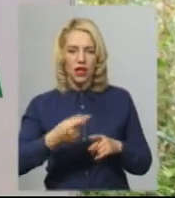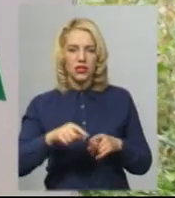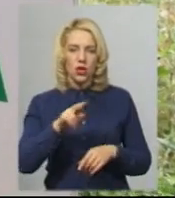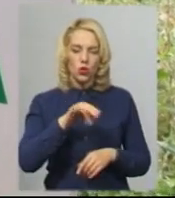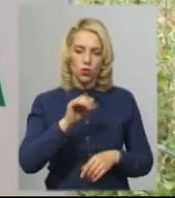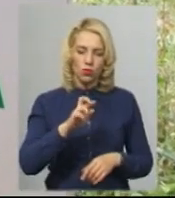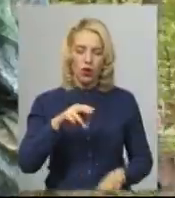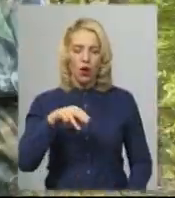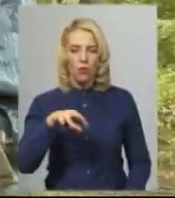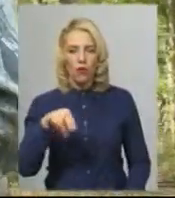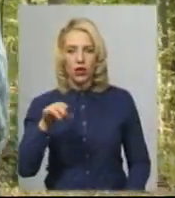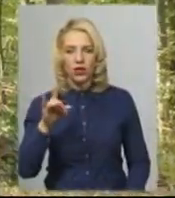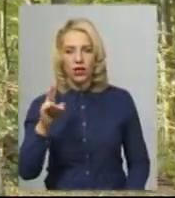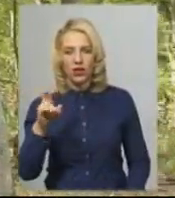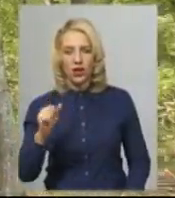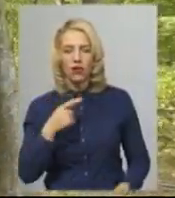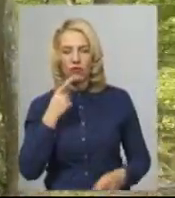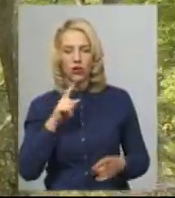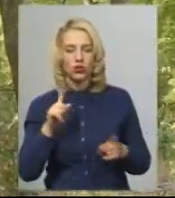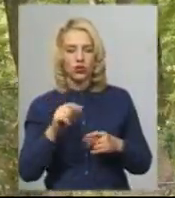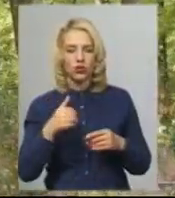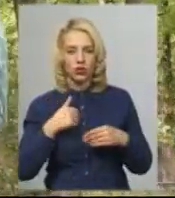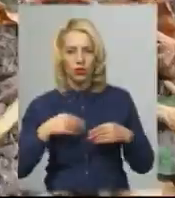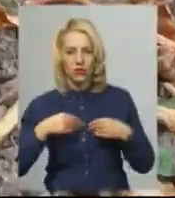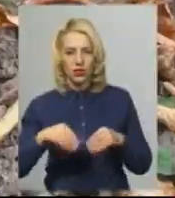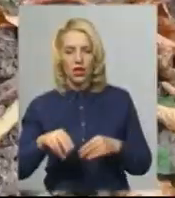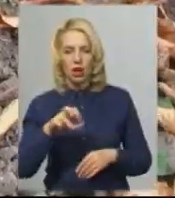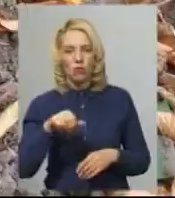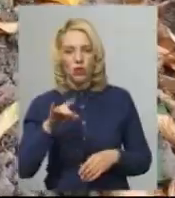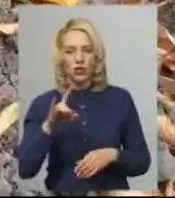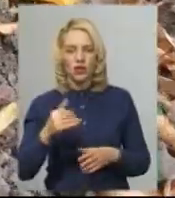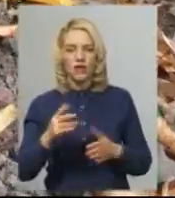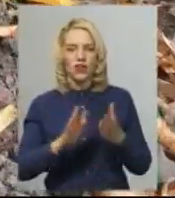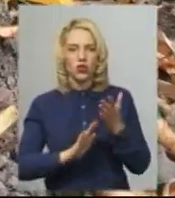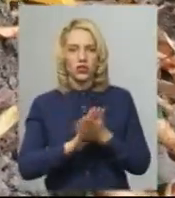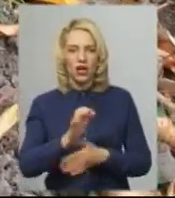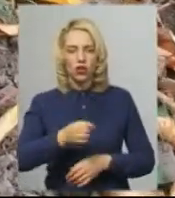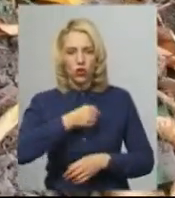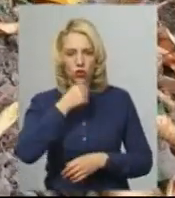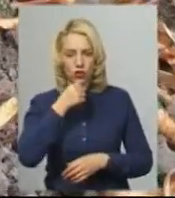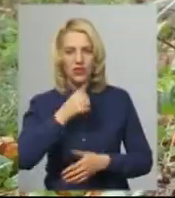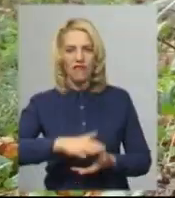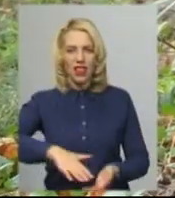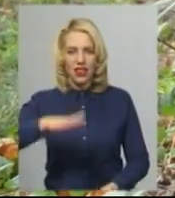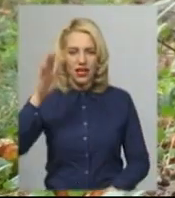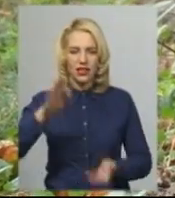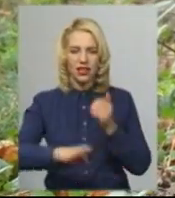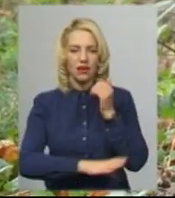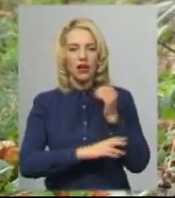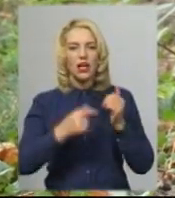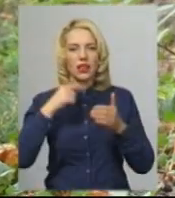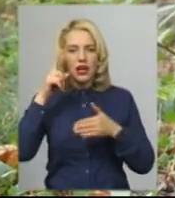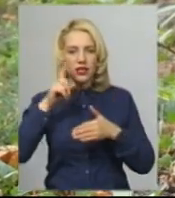Додає, хотів би висадити більше мудрини, адже за 10 років з неї виростає доросле велике дерево. Я сподіваюся, в будущому ми будемо її